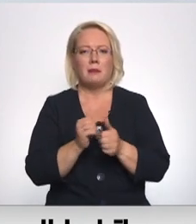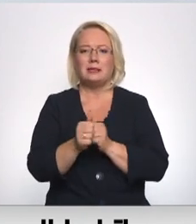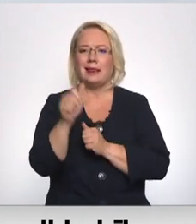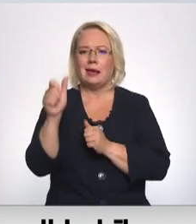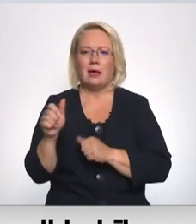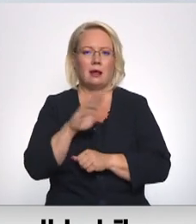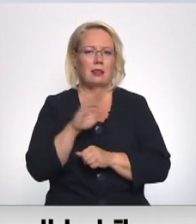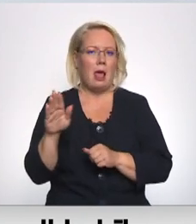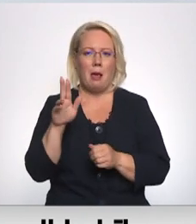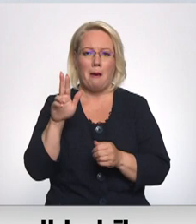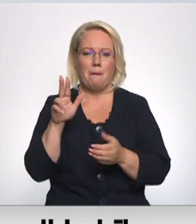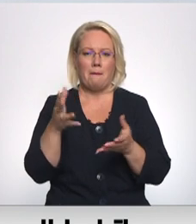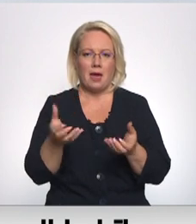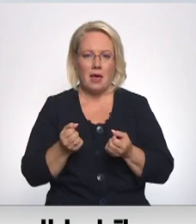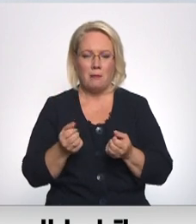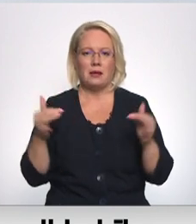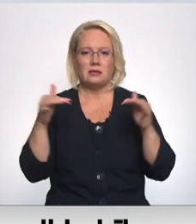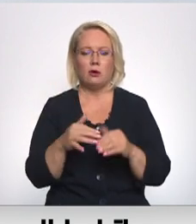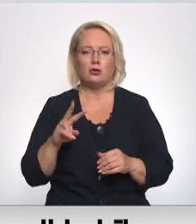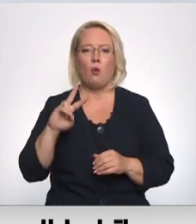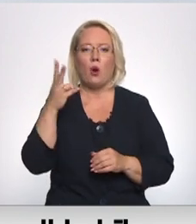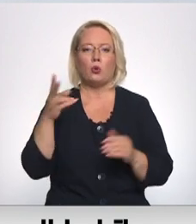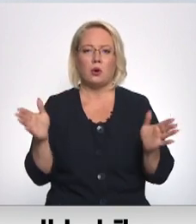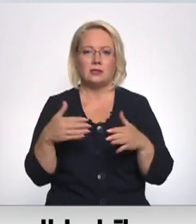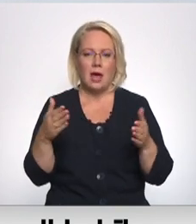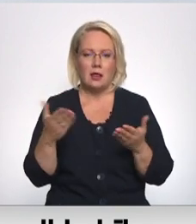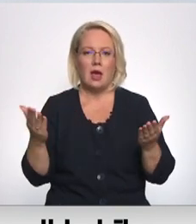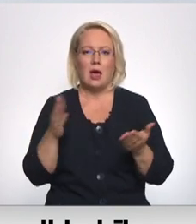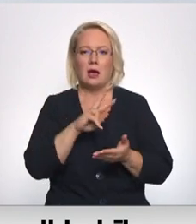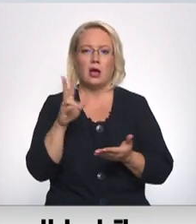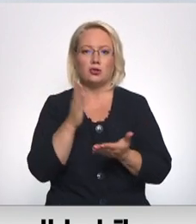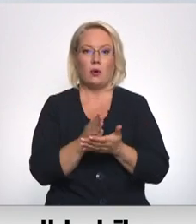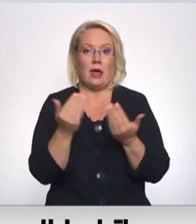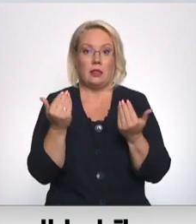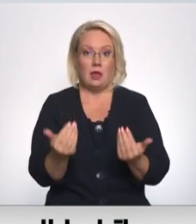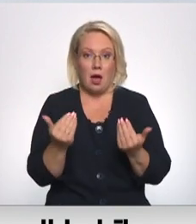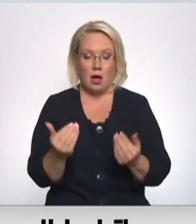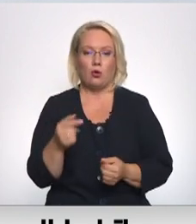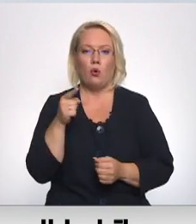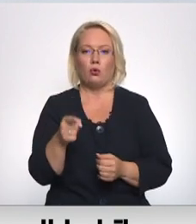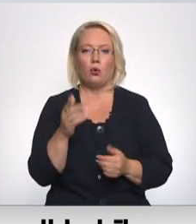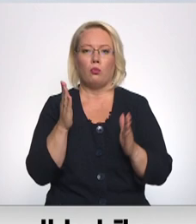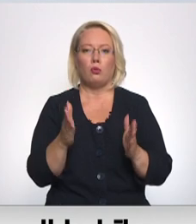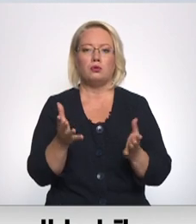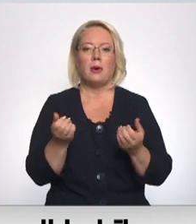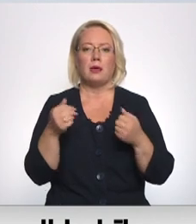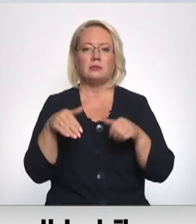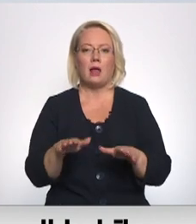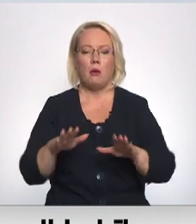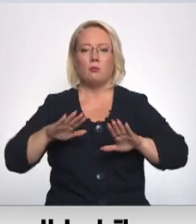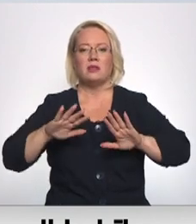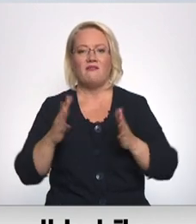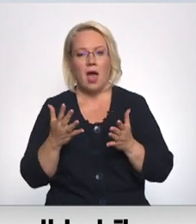bet sasauca jau otru ārkārtas padomu sēdi, kas notiek šajā mirklī un tajā tad arī tiks pieņemts lēmums, vai